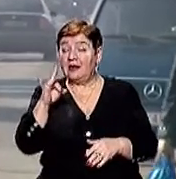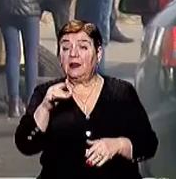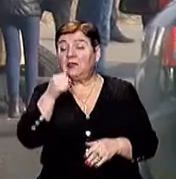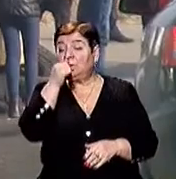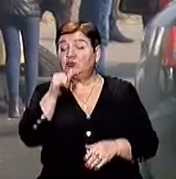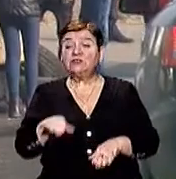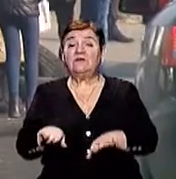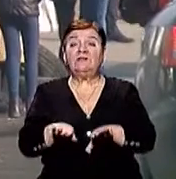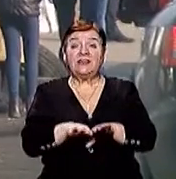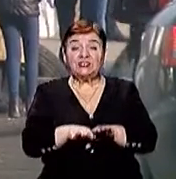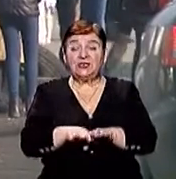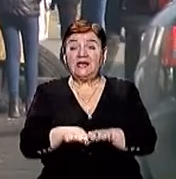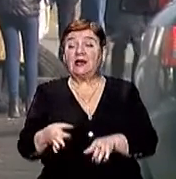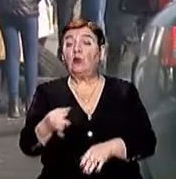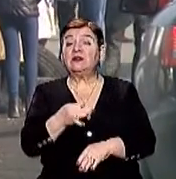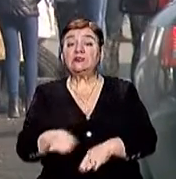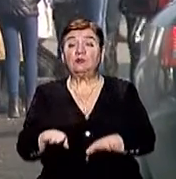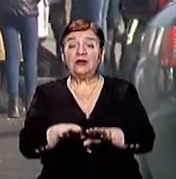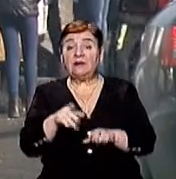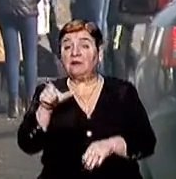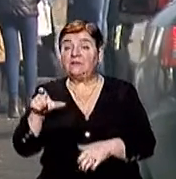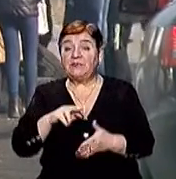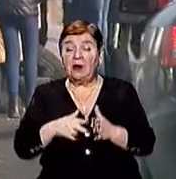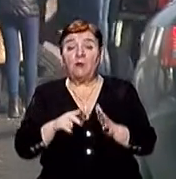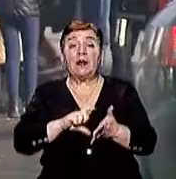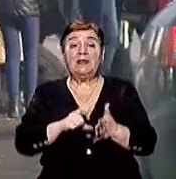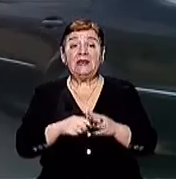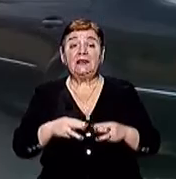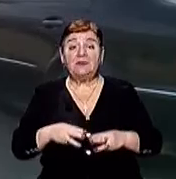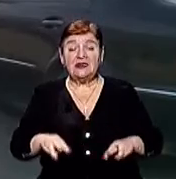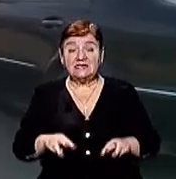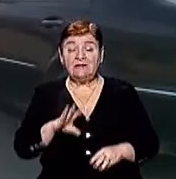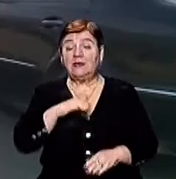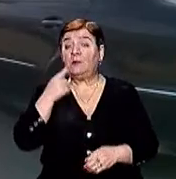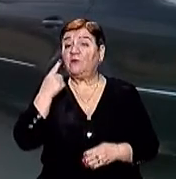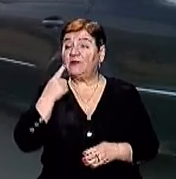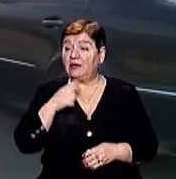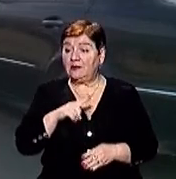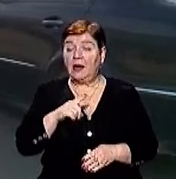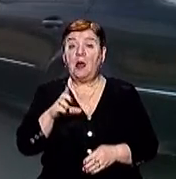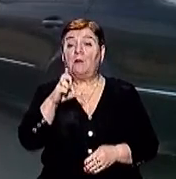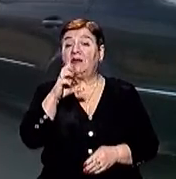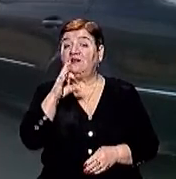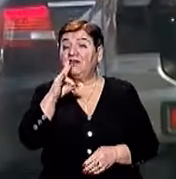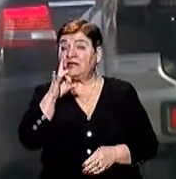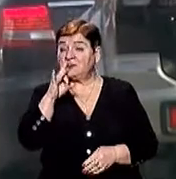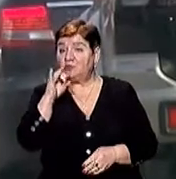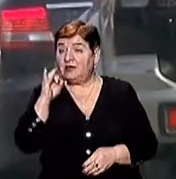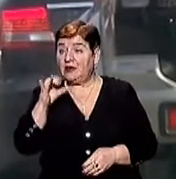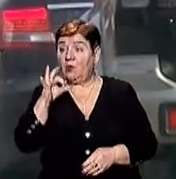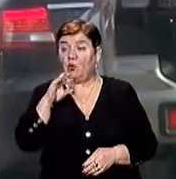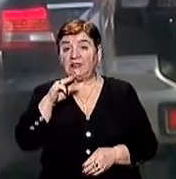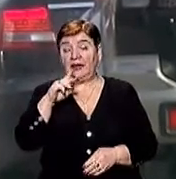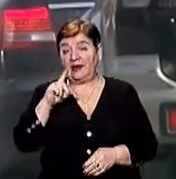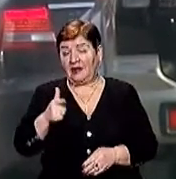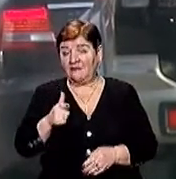обласному рівні Адже при формуванні перспективного плану громад У Кабінеті Міністрів України не повірили у спроможність Бедевлянської ОТГ Розповідає експерт